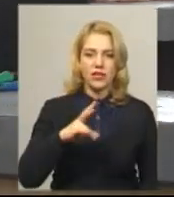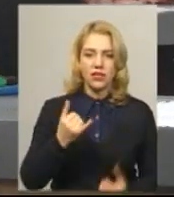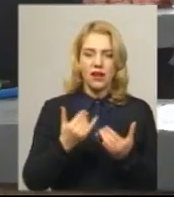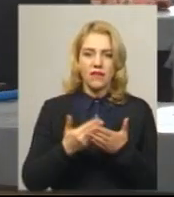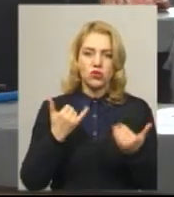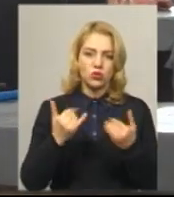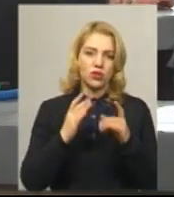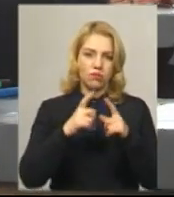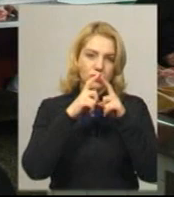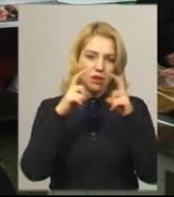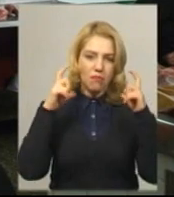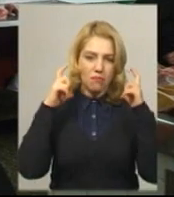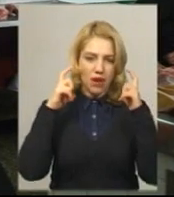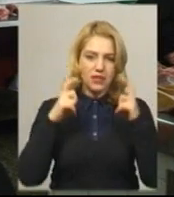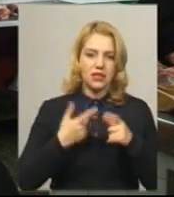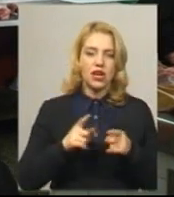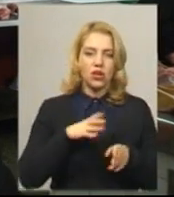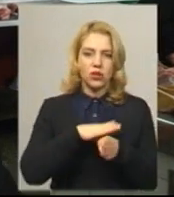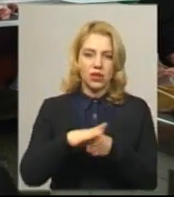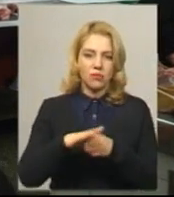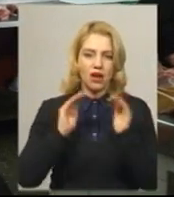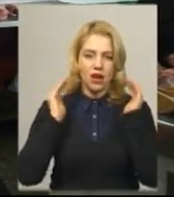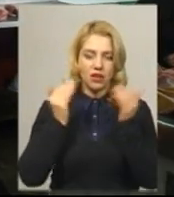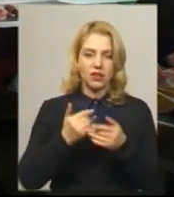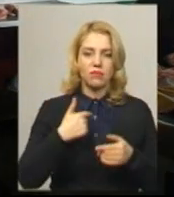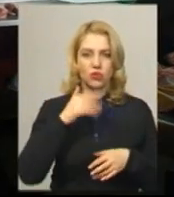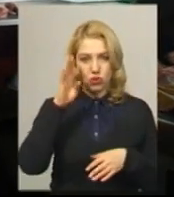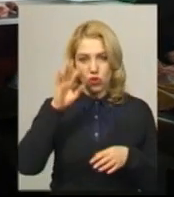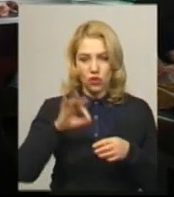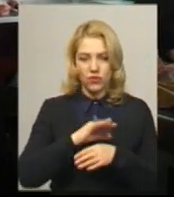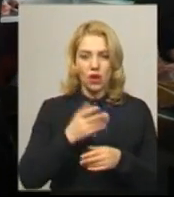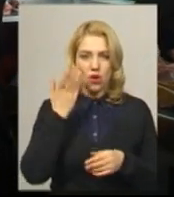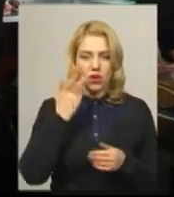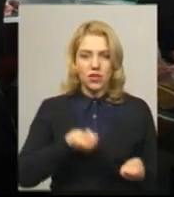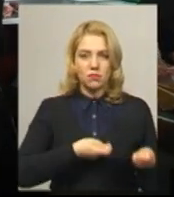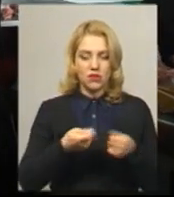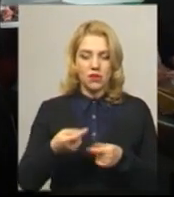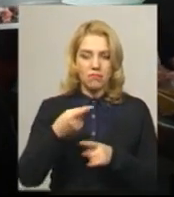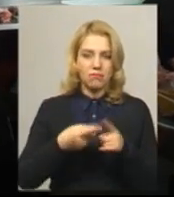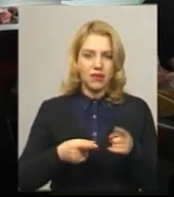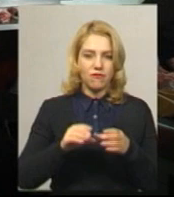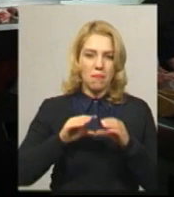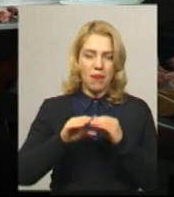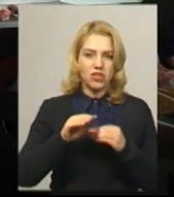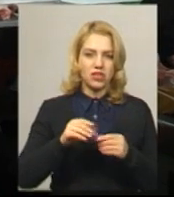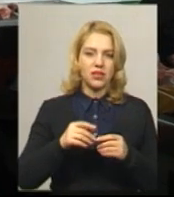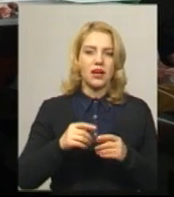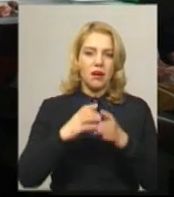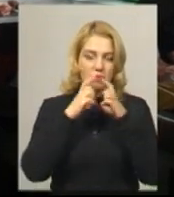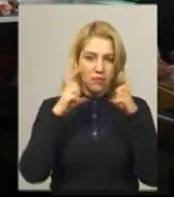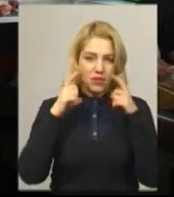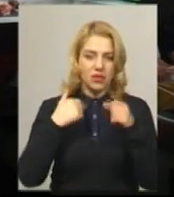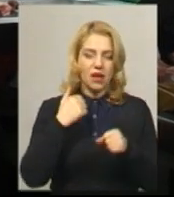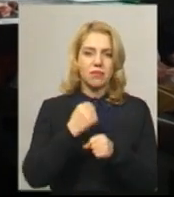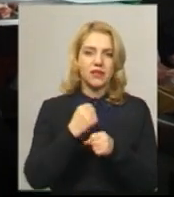в місцях масового скупчення людей, дотримуючись карантину. Мені чоловік колись приніс пів пачки масок, я працюю в сфері обслуговування,